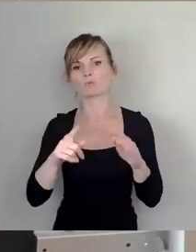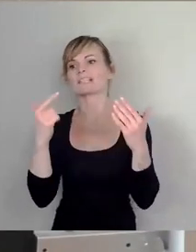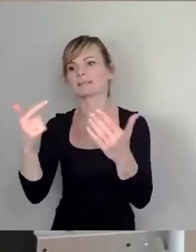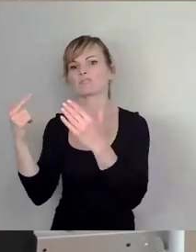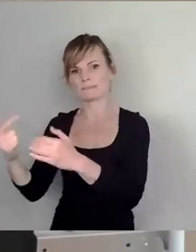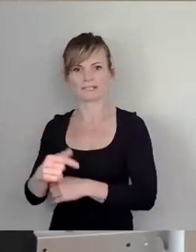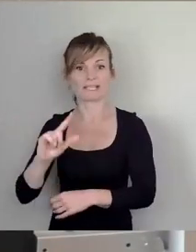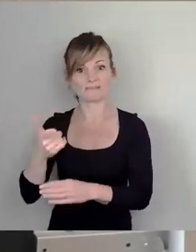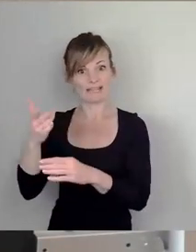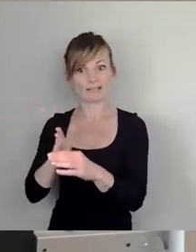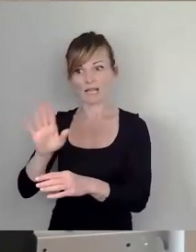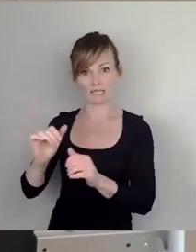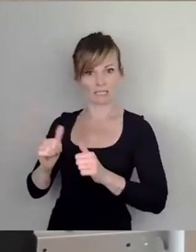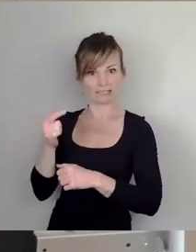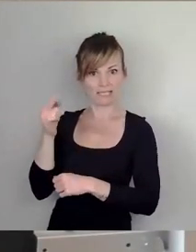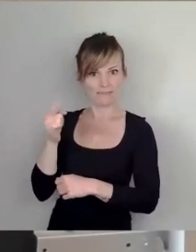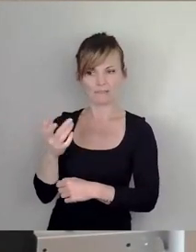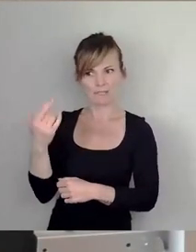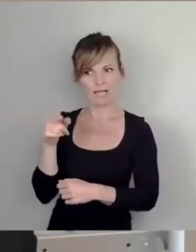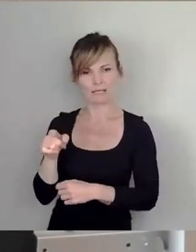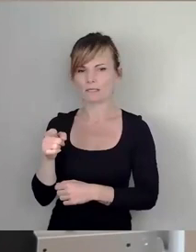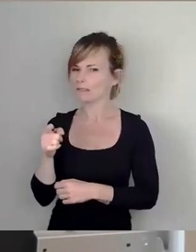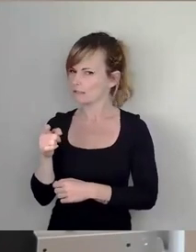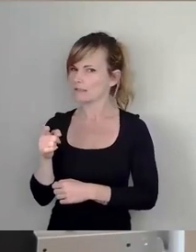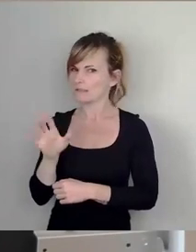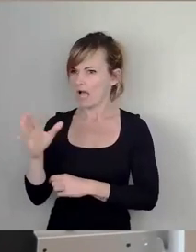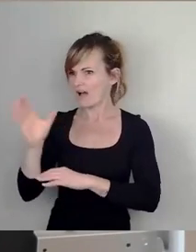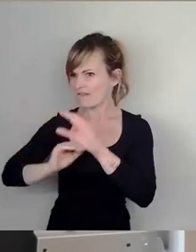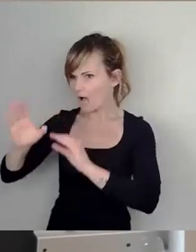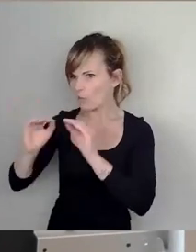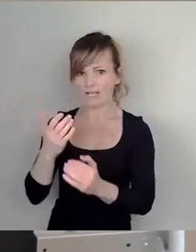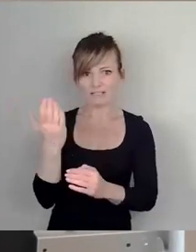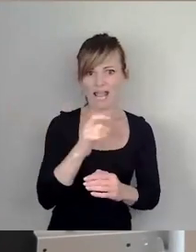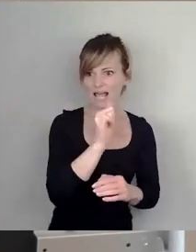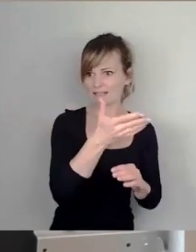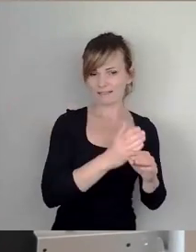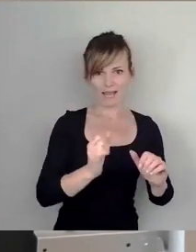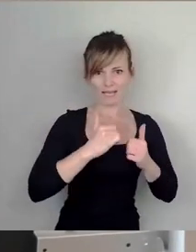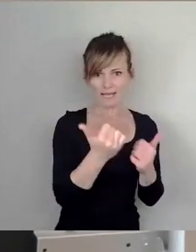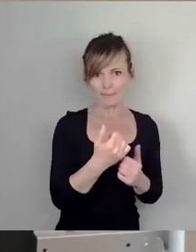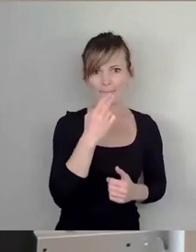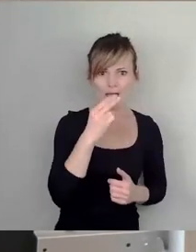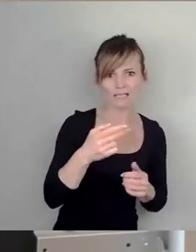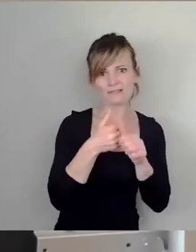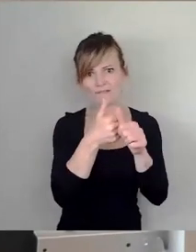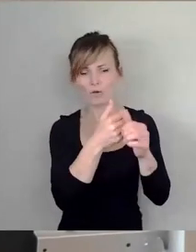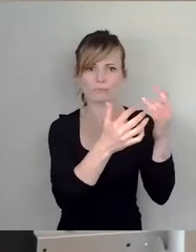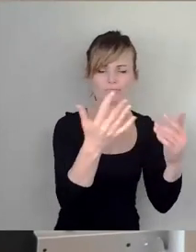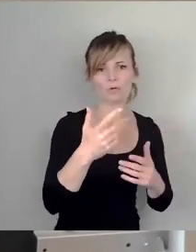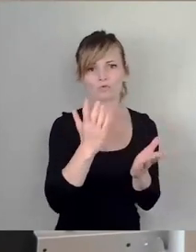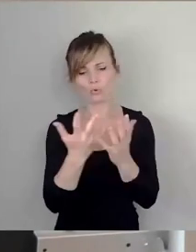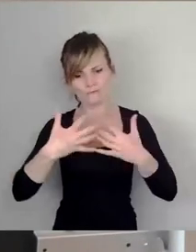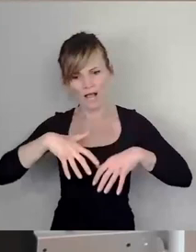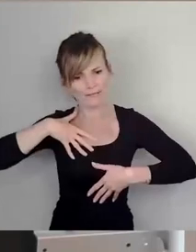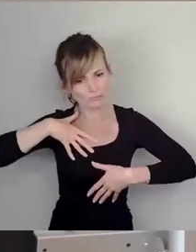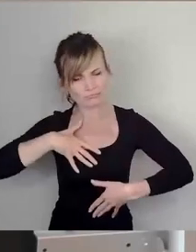Teil ihres Lebens, indem sie durchaus ihre Erfahrungen aus dem ersten Teil ihres Lebens verarbeitet und eingebracht hat,